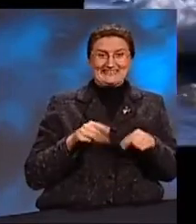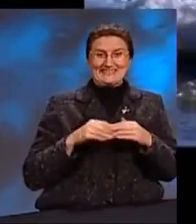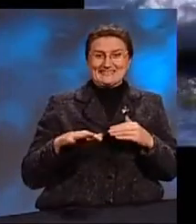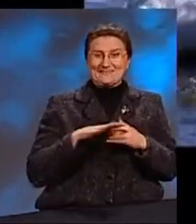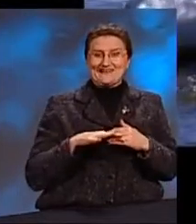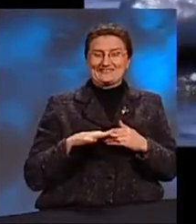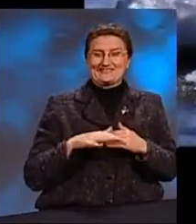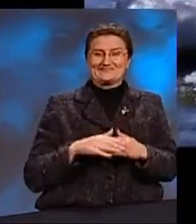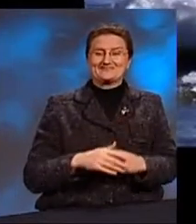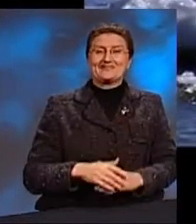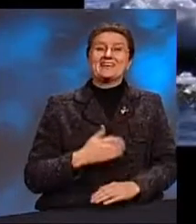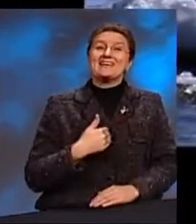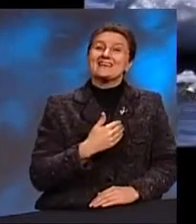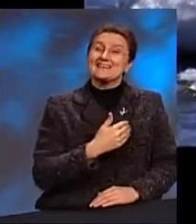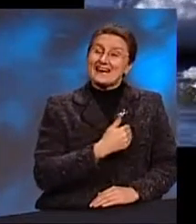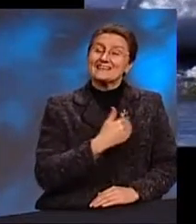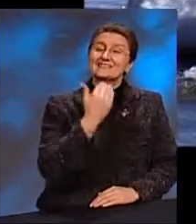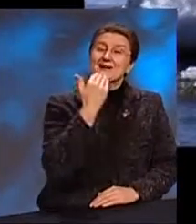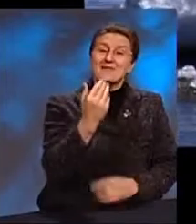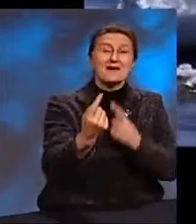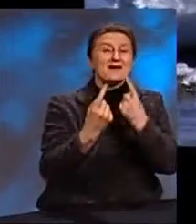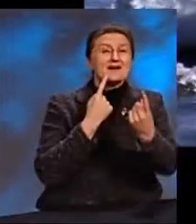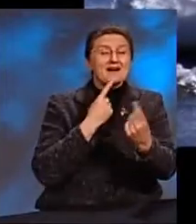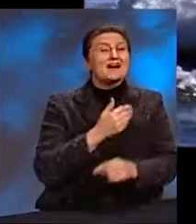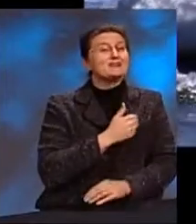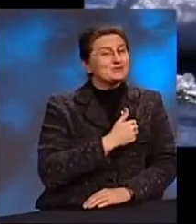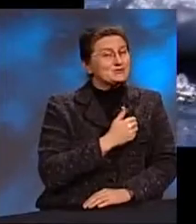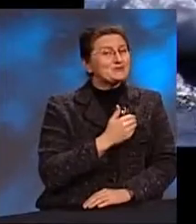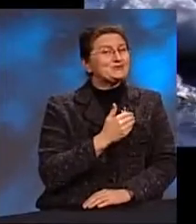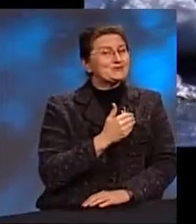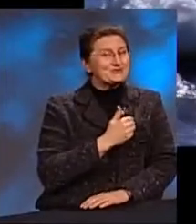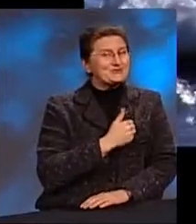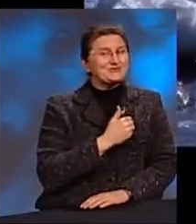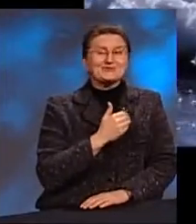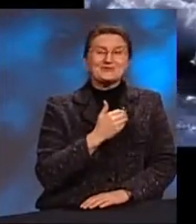Я с тобой поговорить хочу